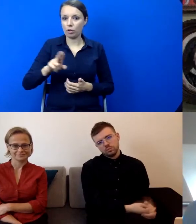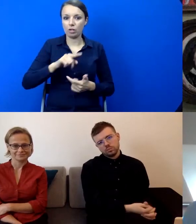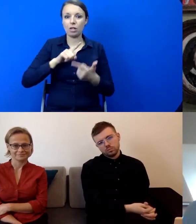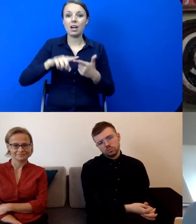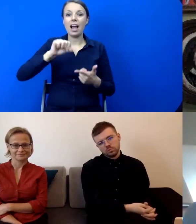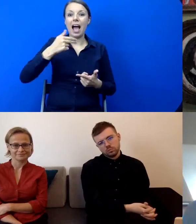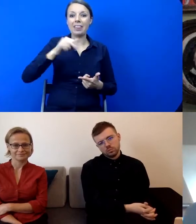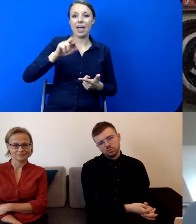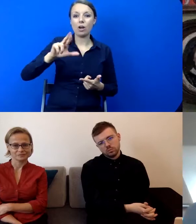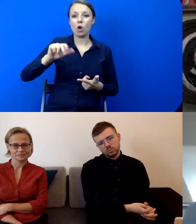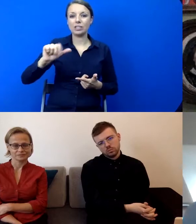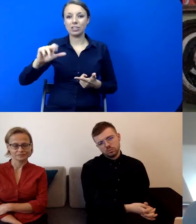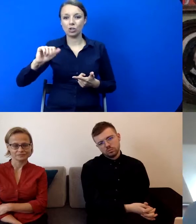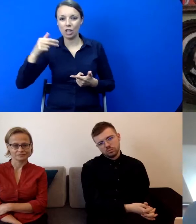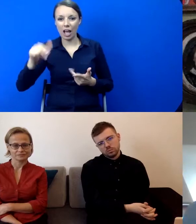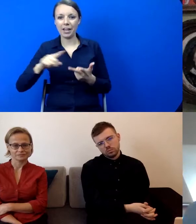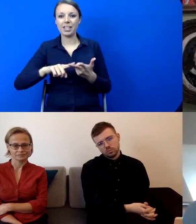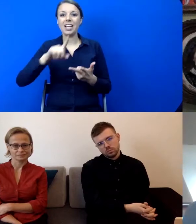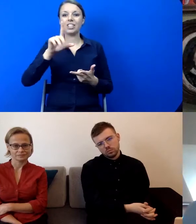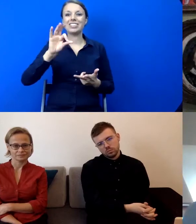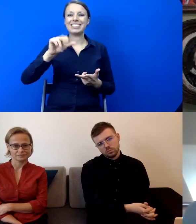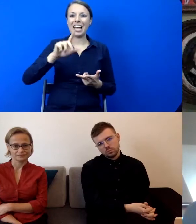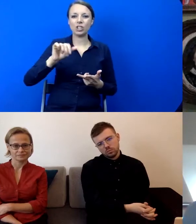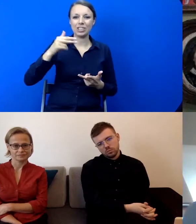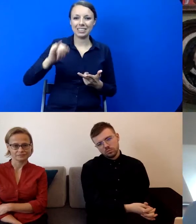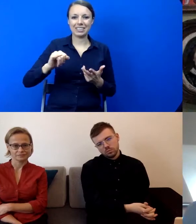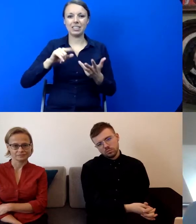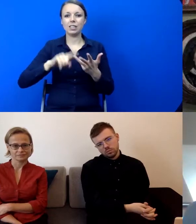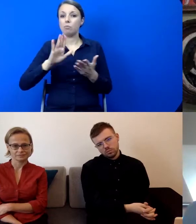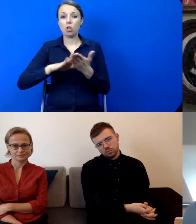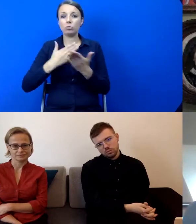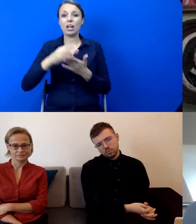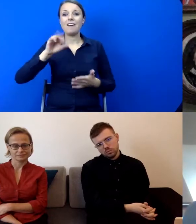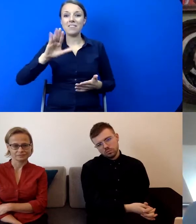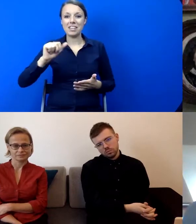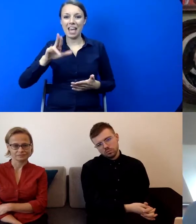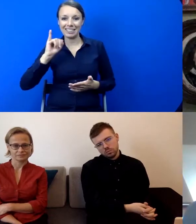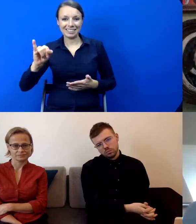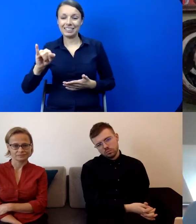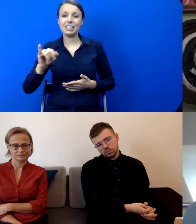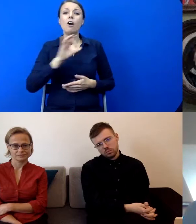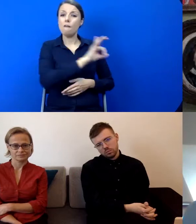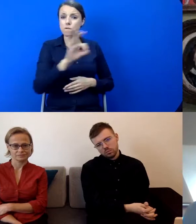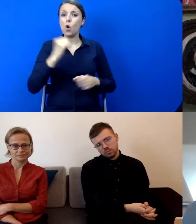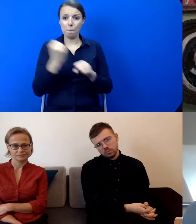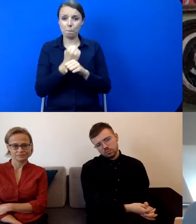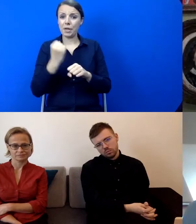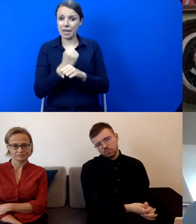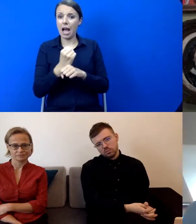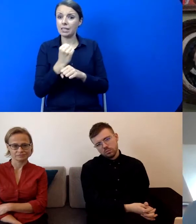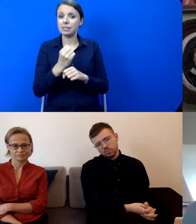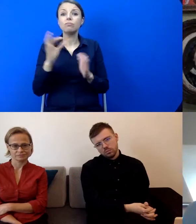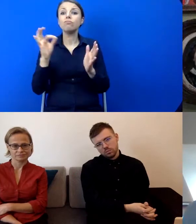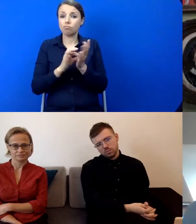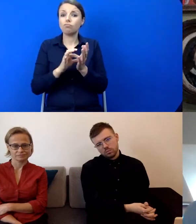Rosenstein, Henryka Stażewskiego, Adama Marczyńskiego, czy, czy Ryszarda Winiarskiego. Te wszystkie prace trafiały do, właśnie do naszej,